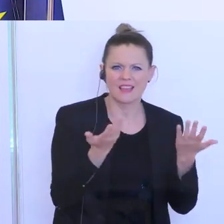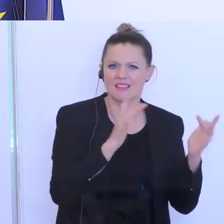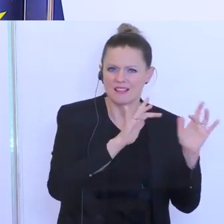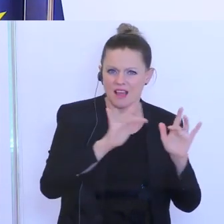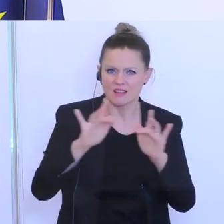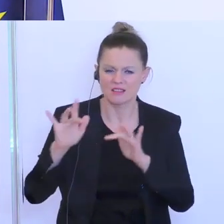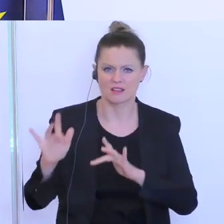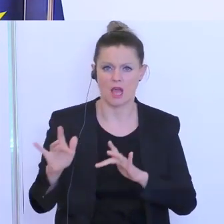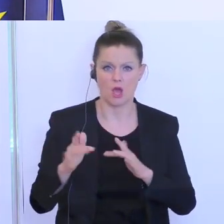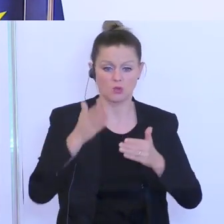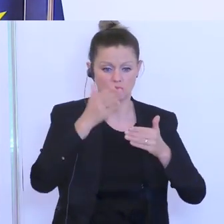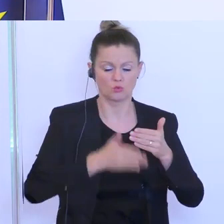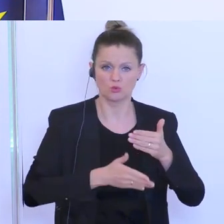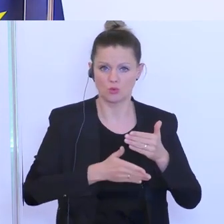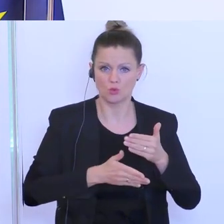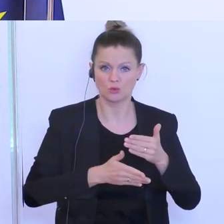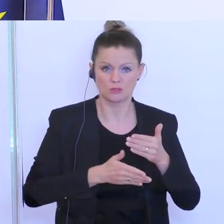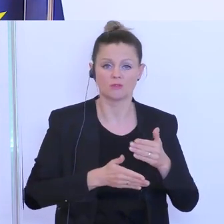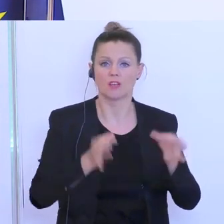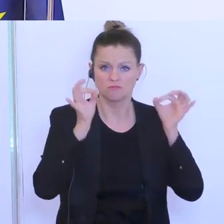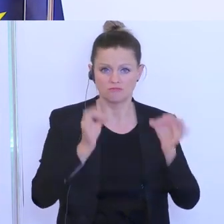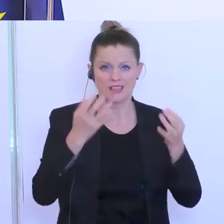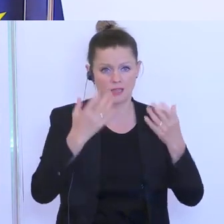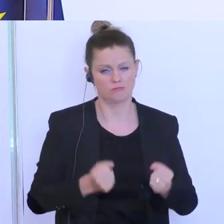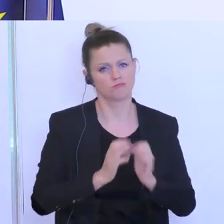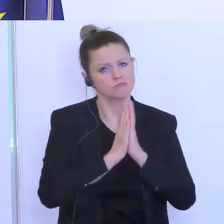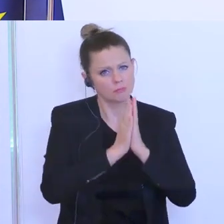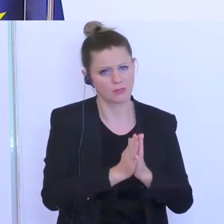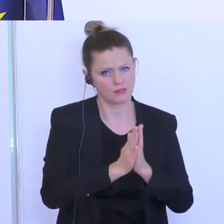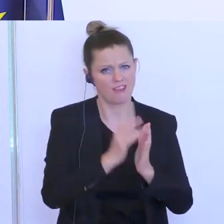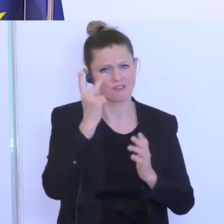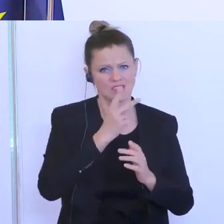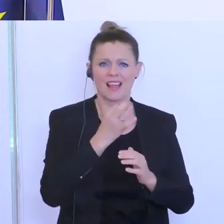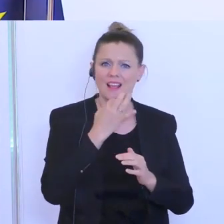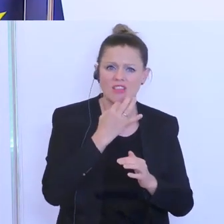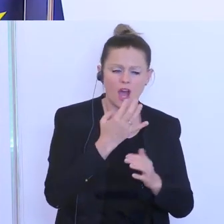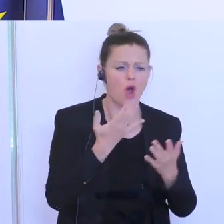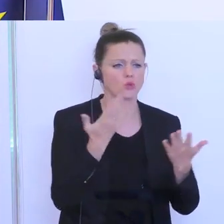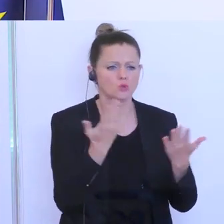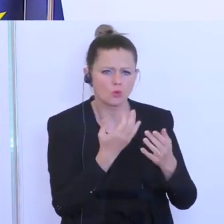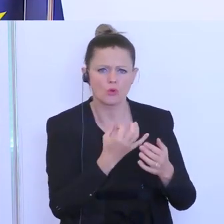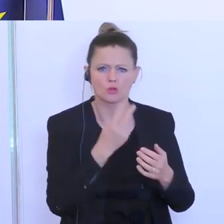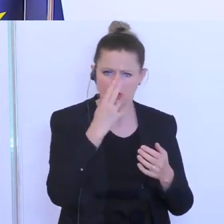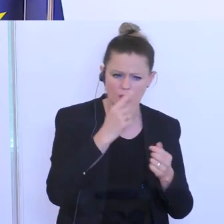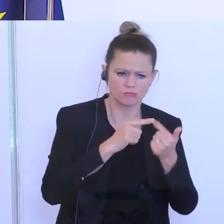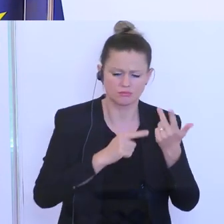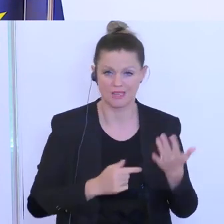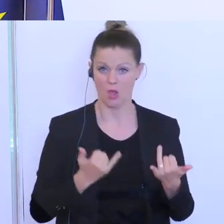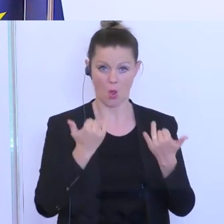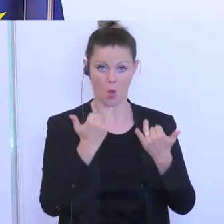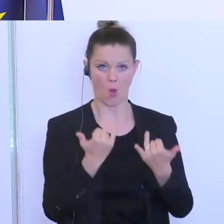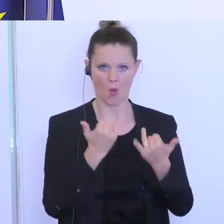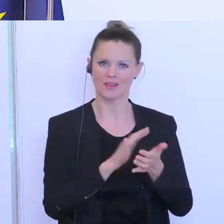bündeln, dass am Ende des Tages etwas Gescheites rauskommt. Aber ich bitte um Verständnis. Man kann jetzt noch nicht sagen, dieses Detail oder jenes Detail. Wir haben heute